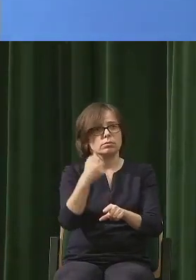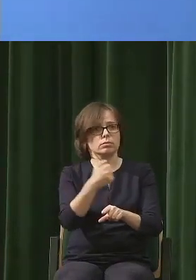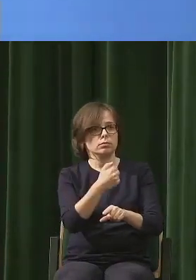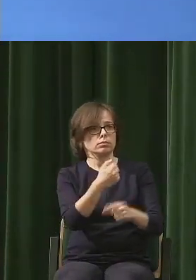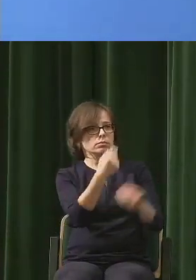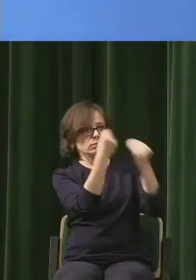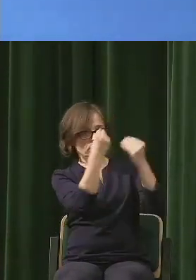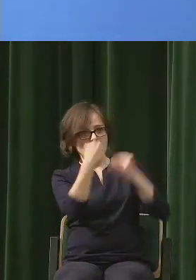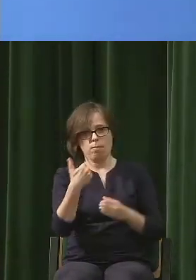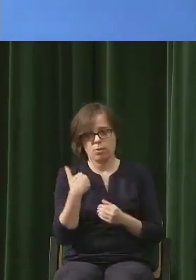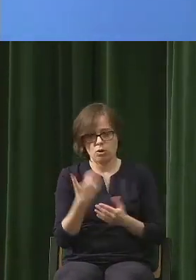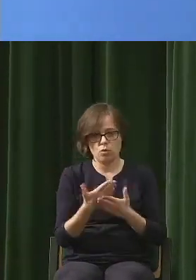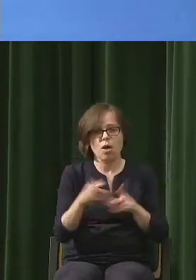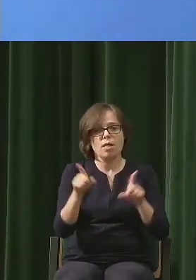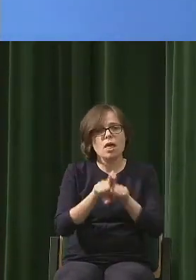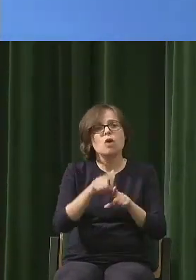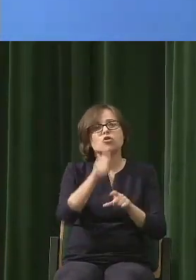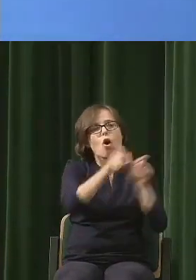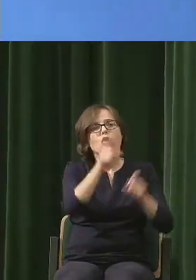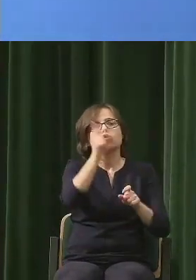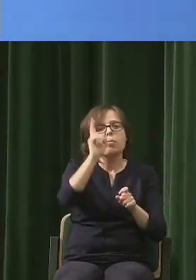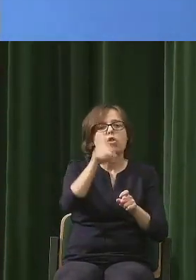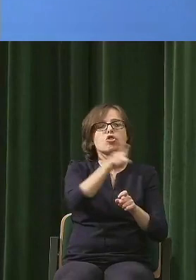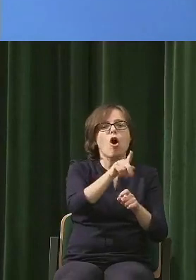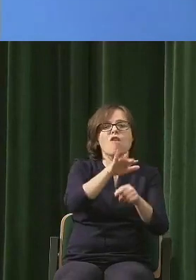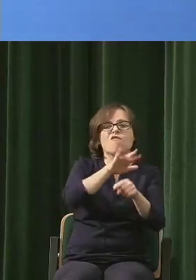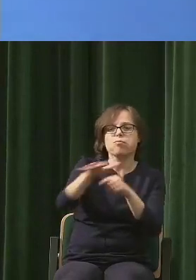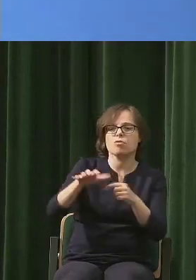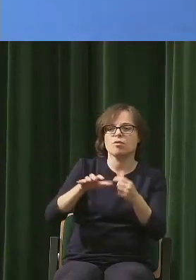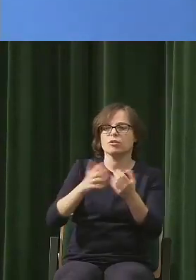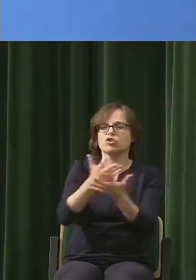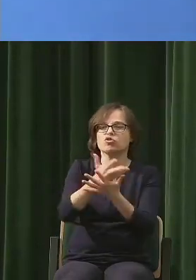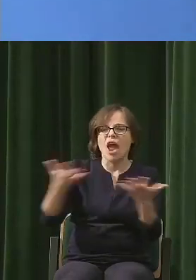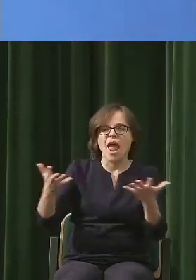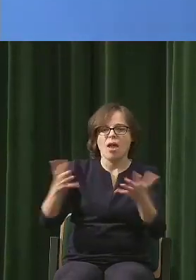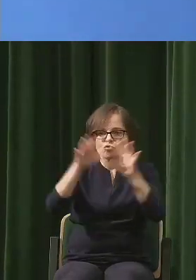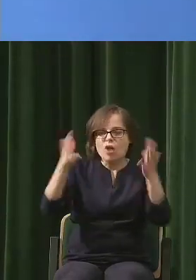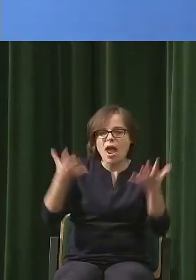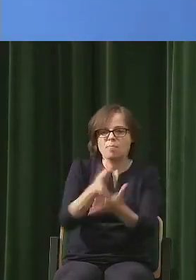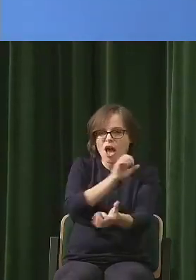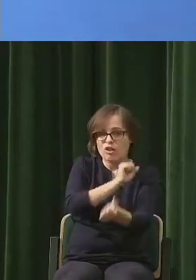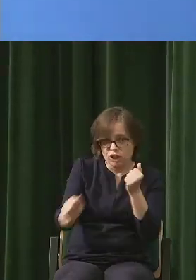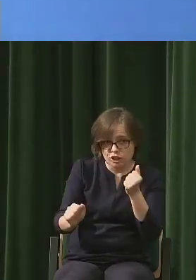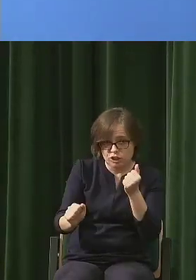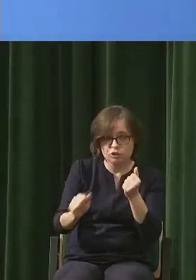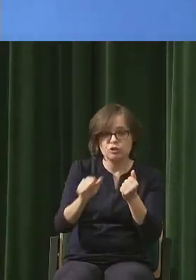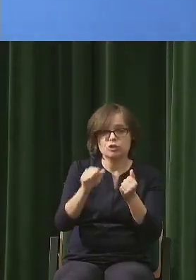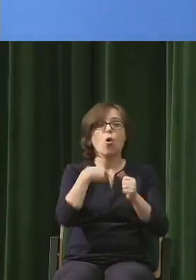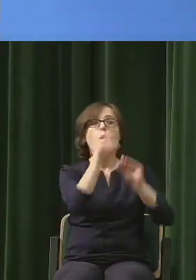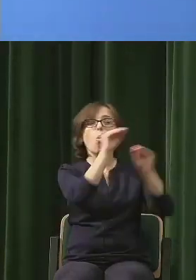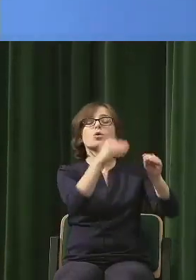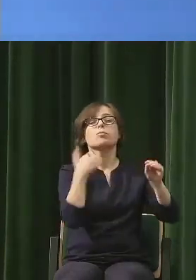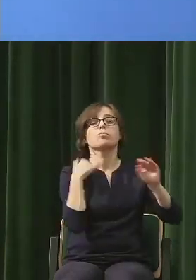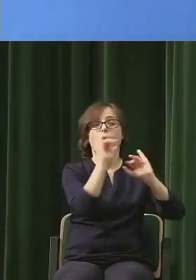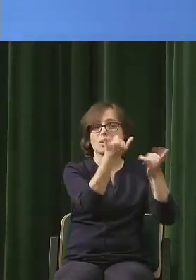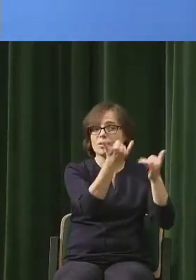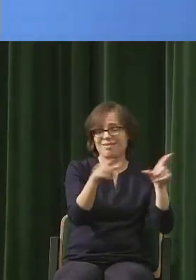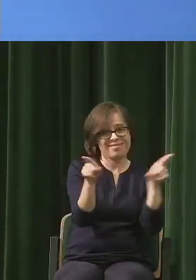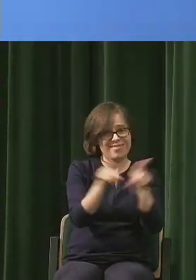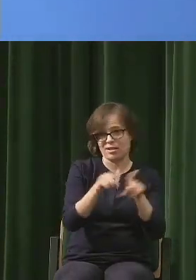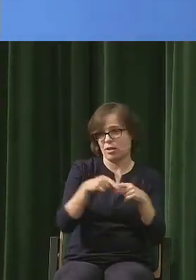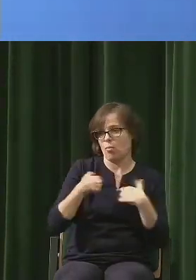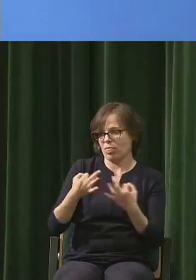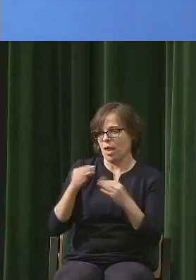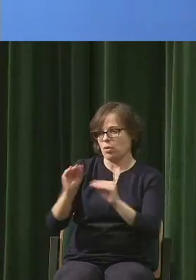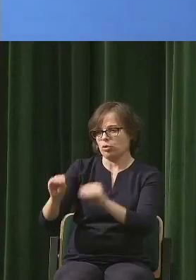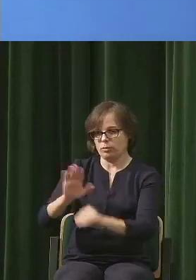ci, którzy zdewastowali ziemię. Ta narracja, ten sposób tłumaczenia rzeczywistości, wykluczający całkowicie